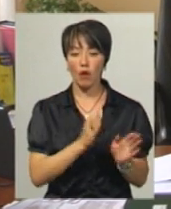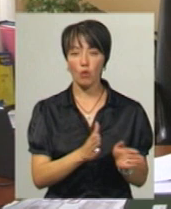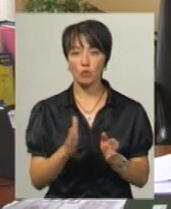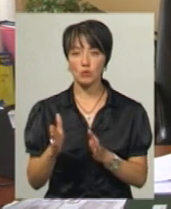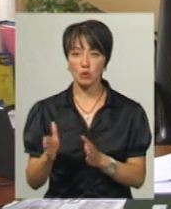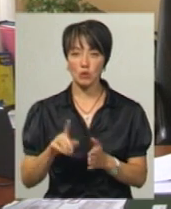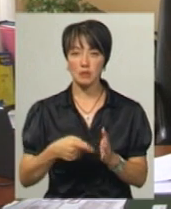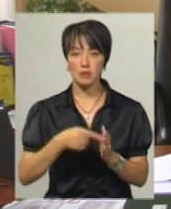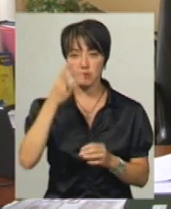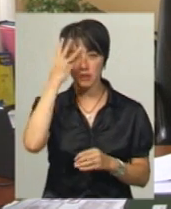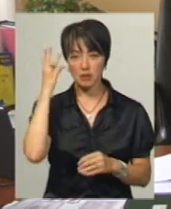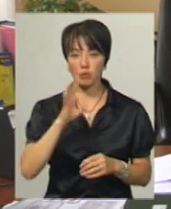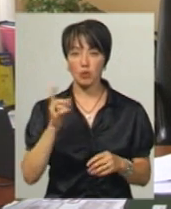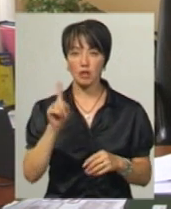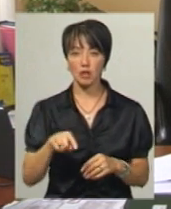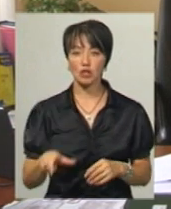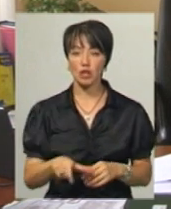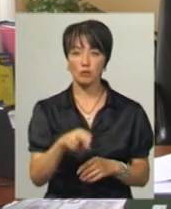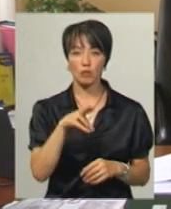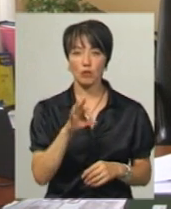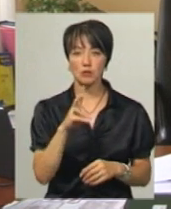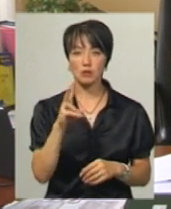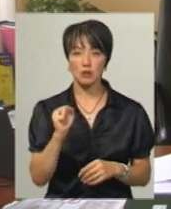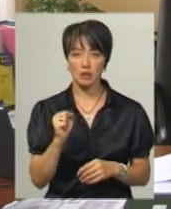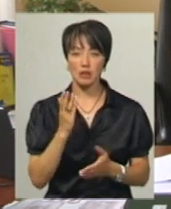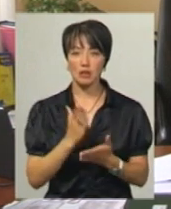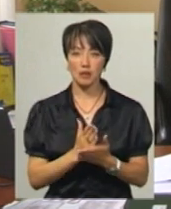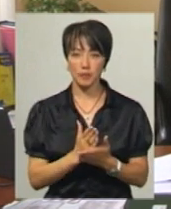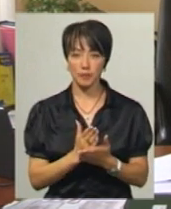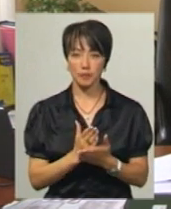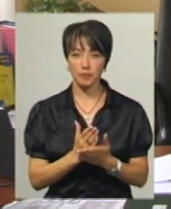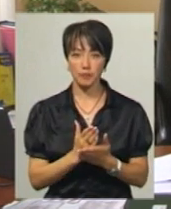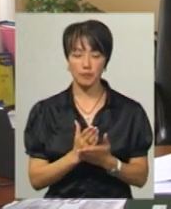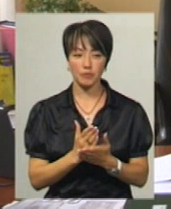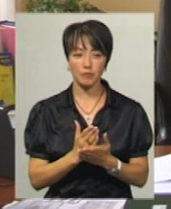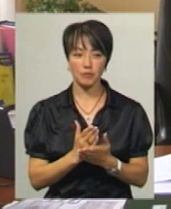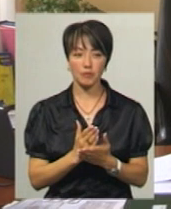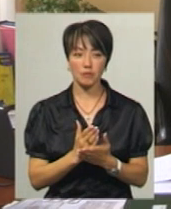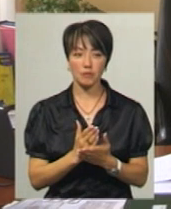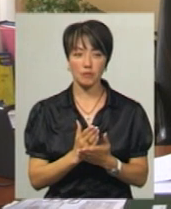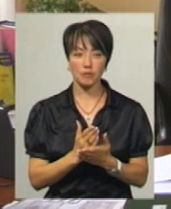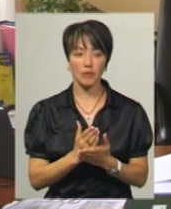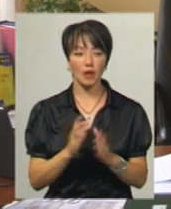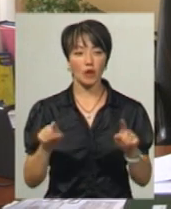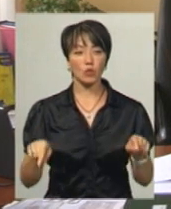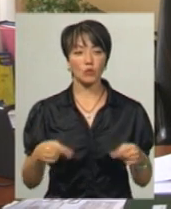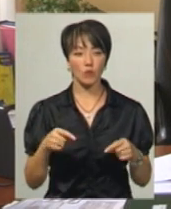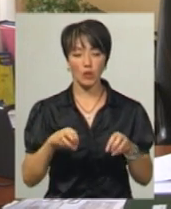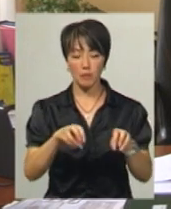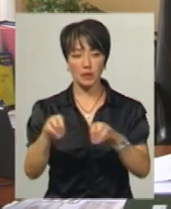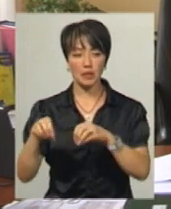міста Хмельницького про те, що на річці Плоскій є утворення піни,